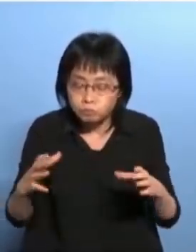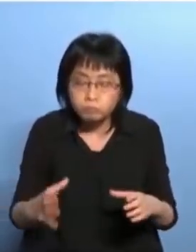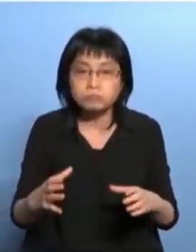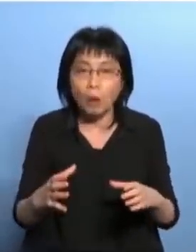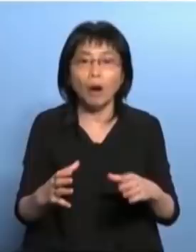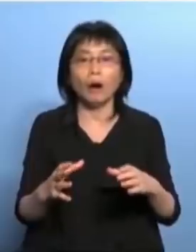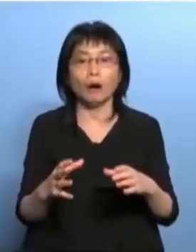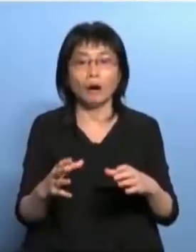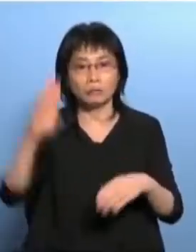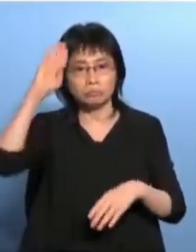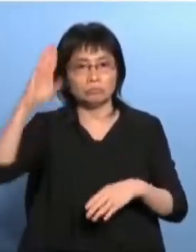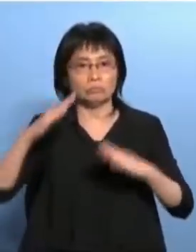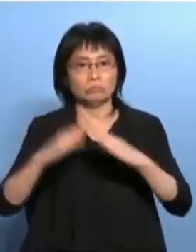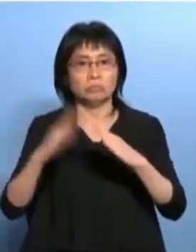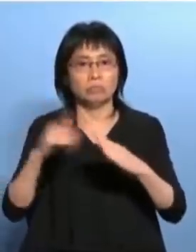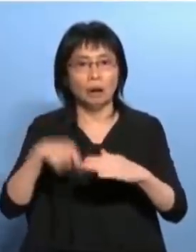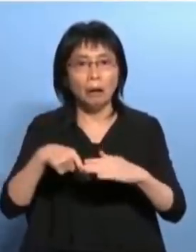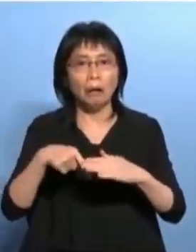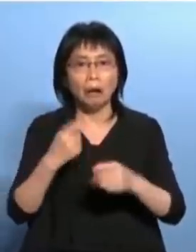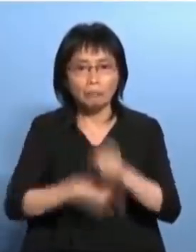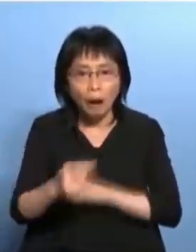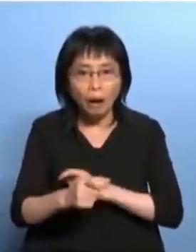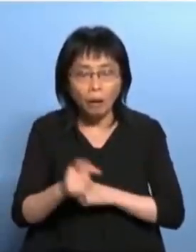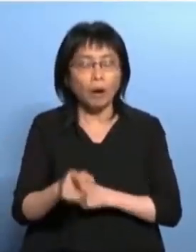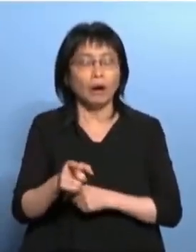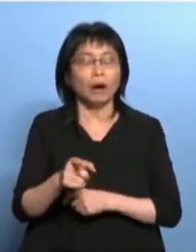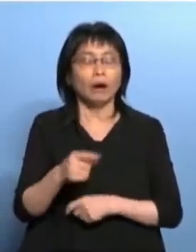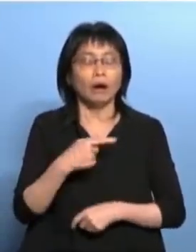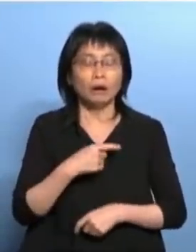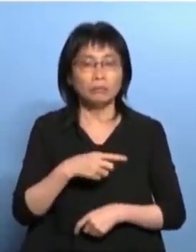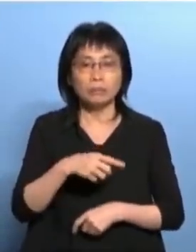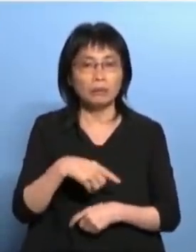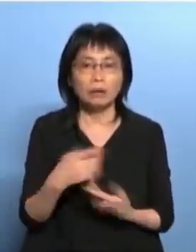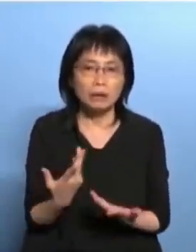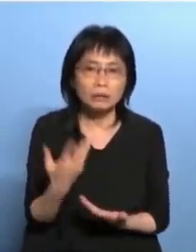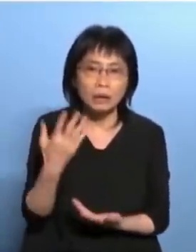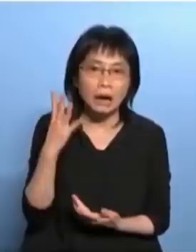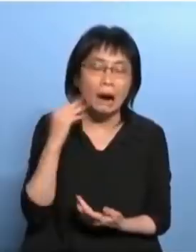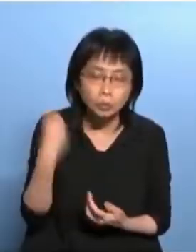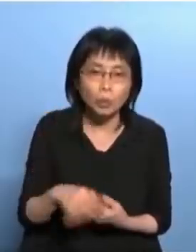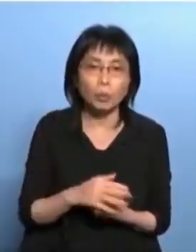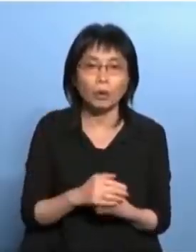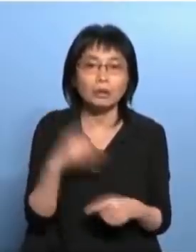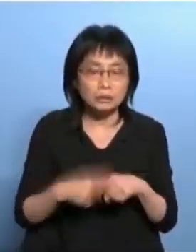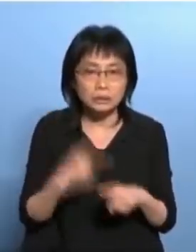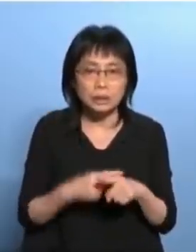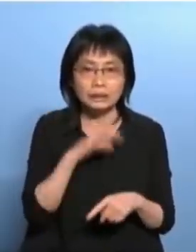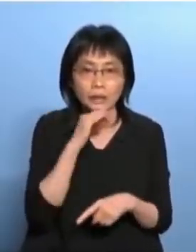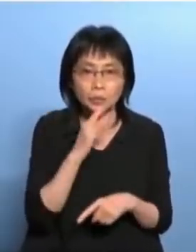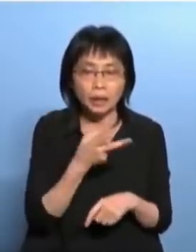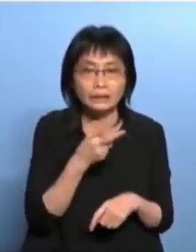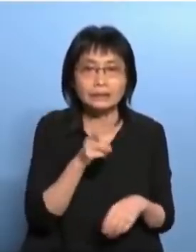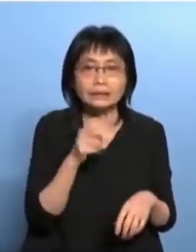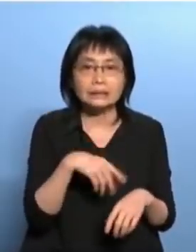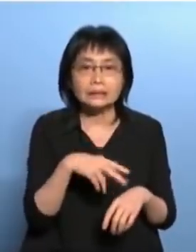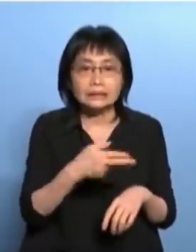大陆都未必会有我们好事我们的警察做得到西九反黑原来最黑是他最黑就是反黑